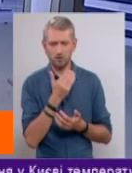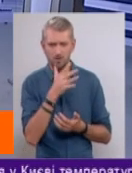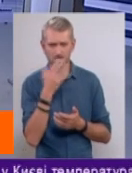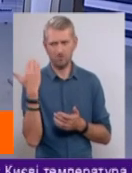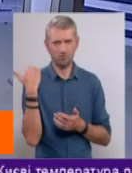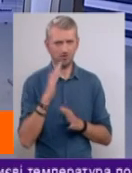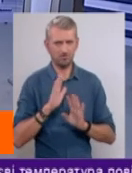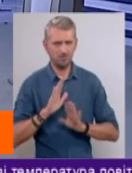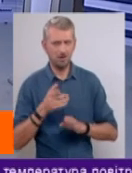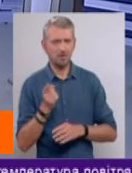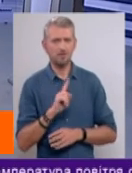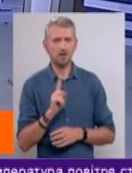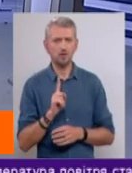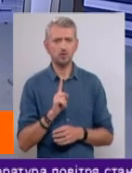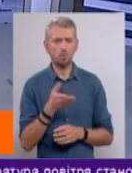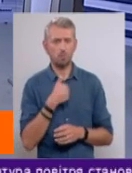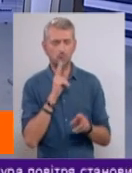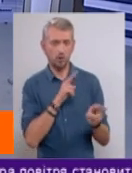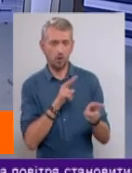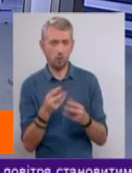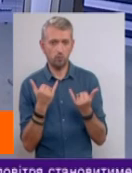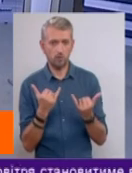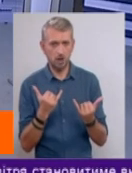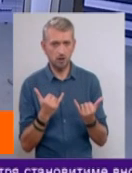але те, що ми спостерігаємо зараз,